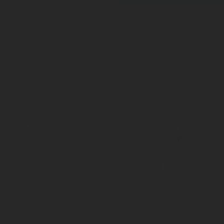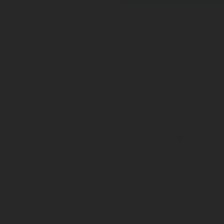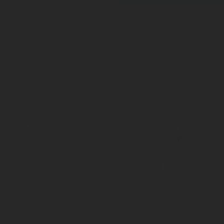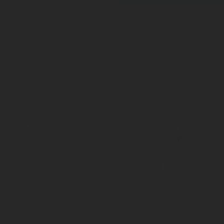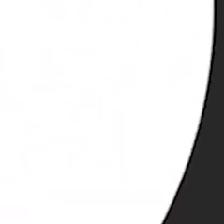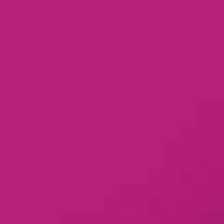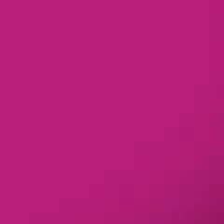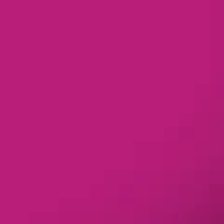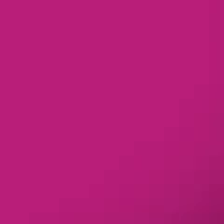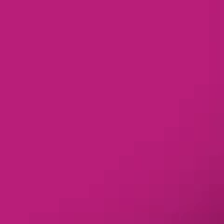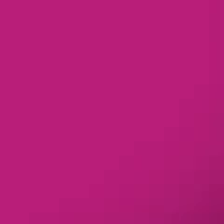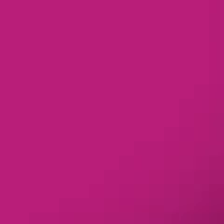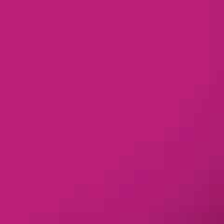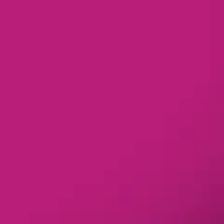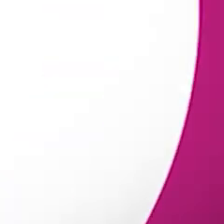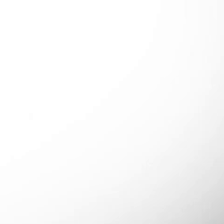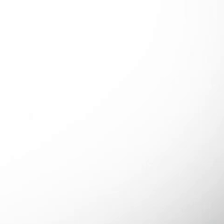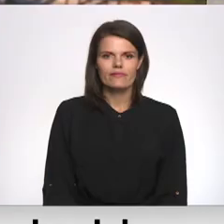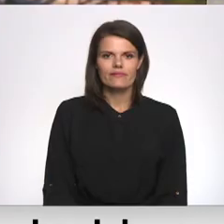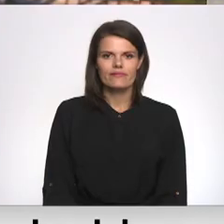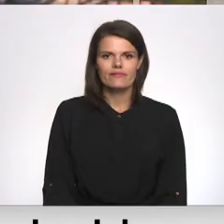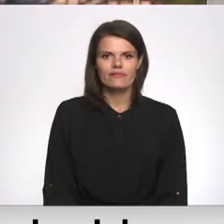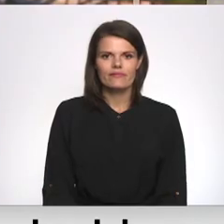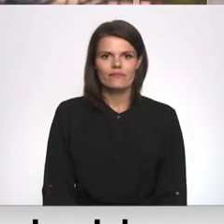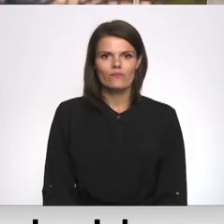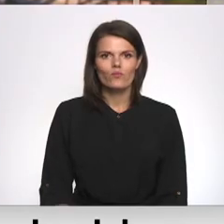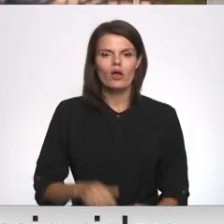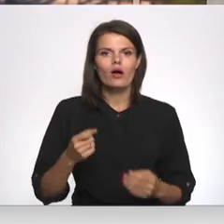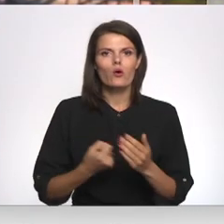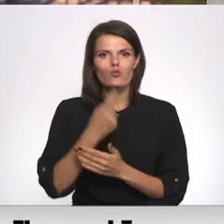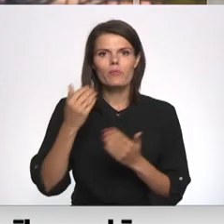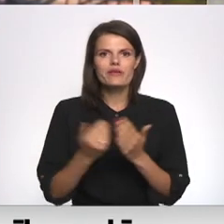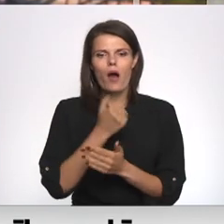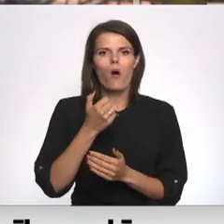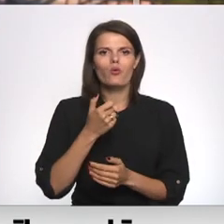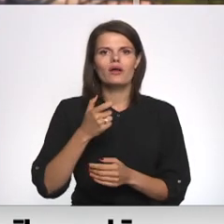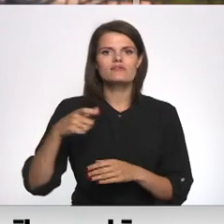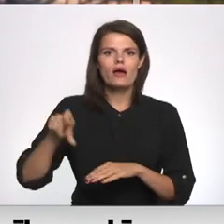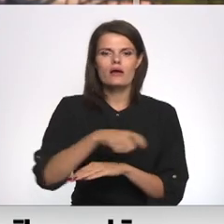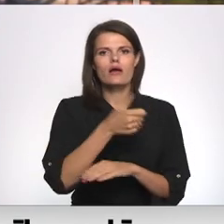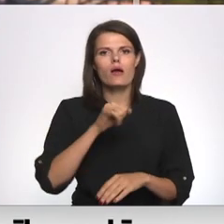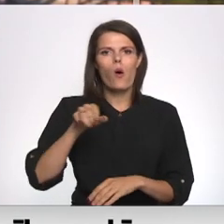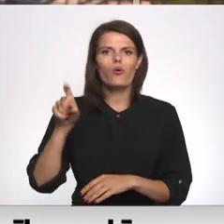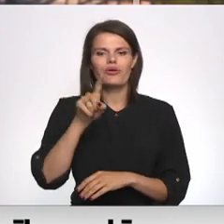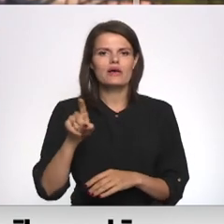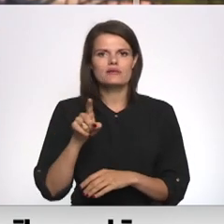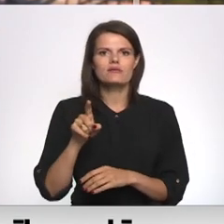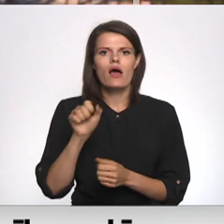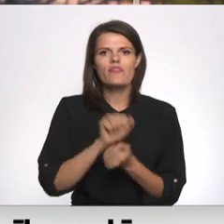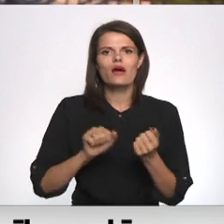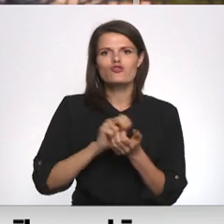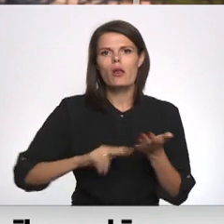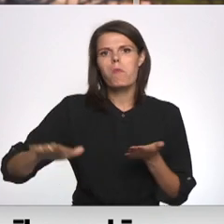Re, visi ēters ir te! Top jaunas Gaujas Nacionālā pārka dabas aizsardzības plāns. Tas ir